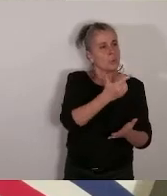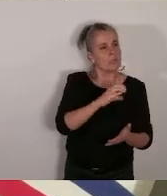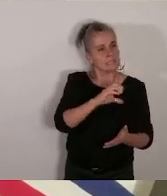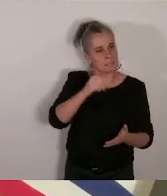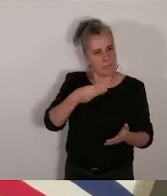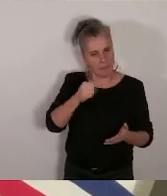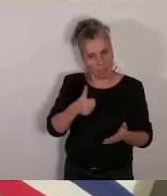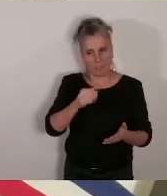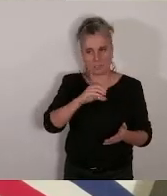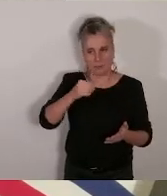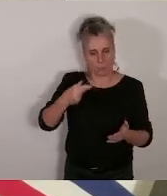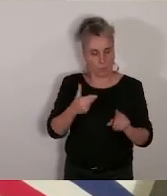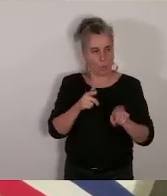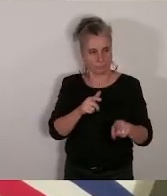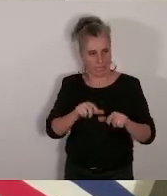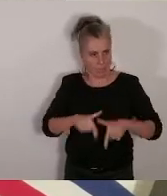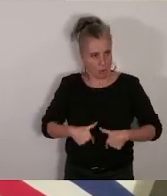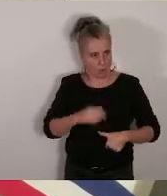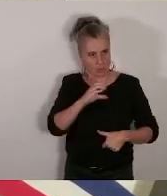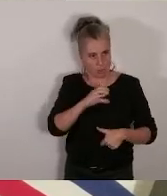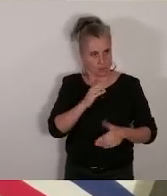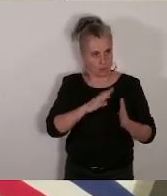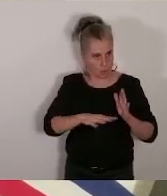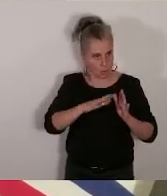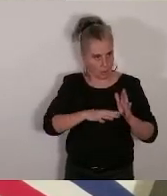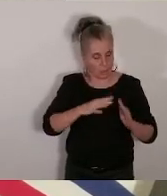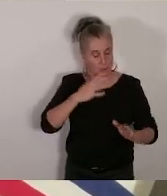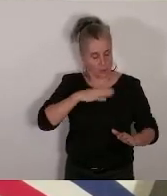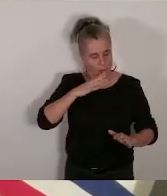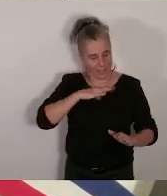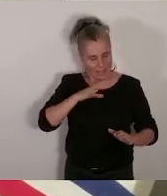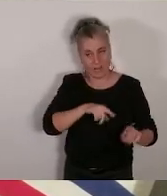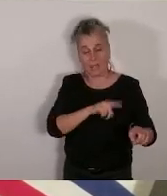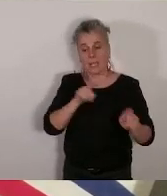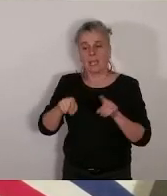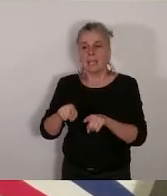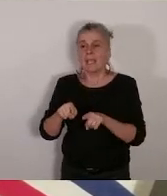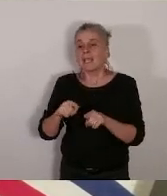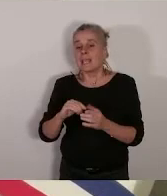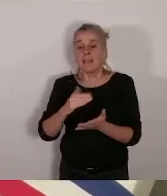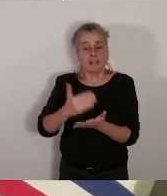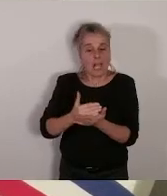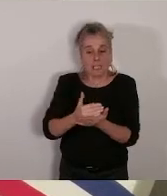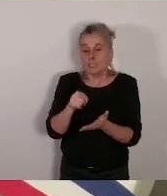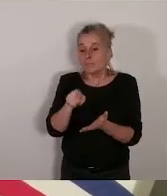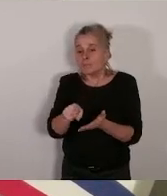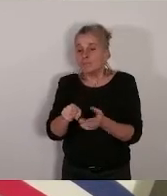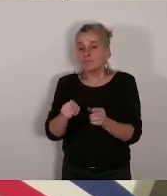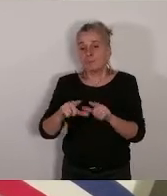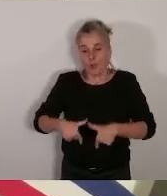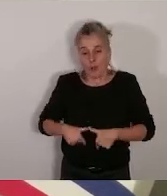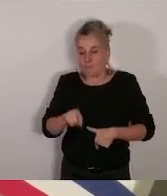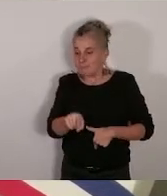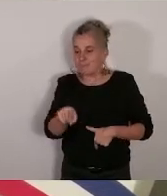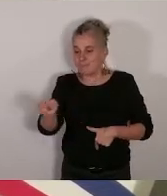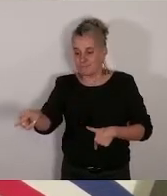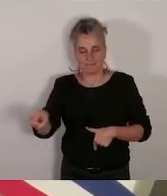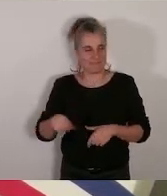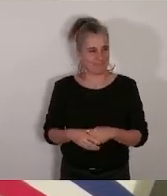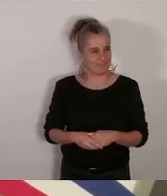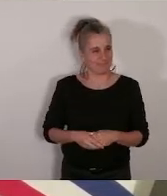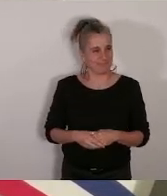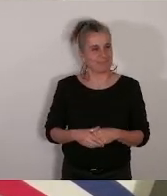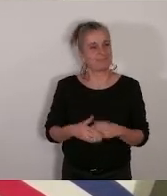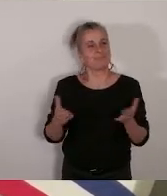-Trinité et deux classes Candole. Après ces premières explications, je laisse la parole aux enfants